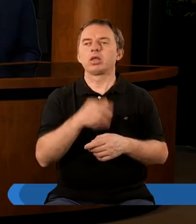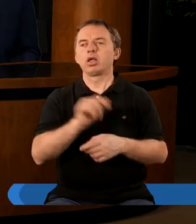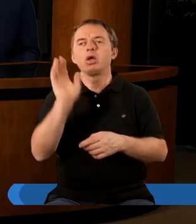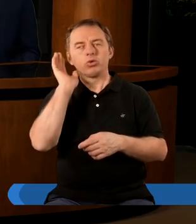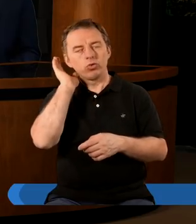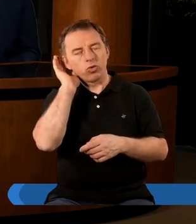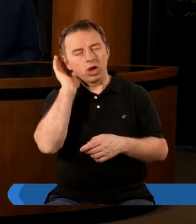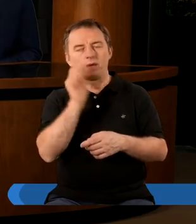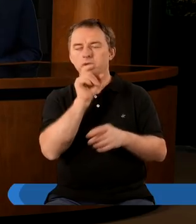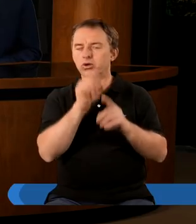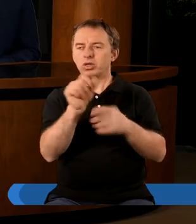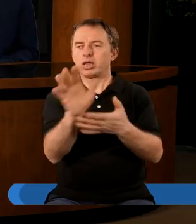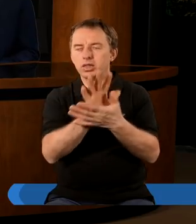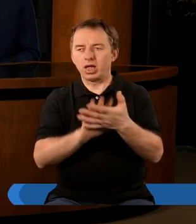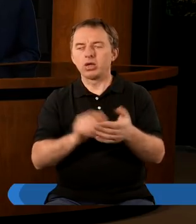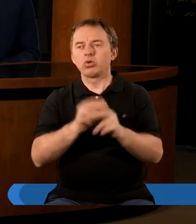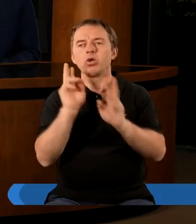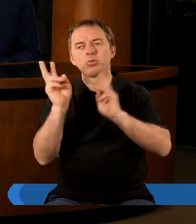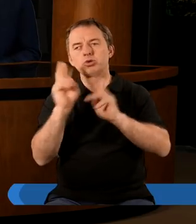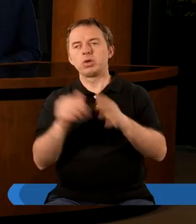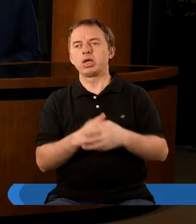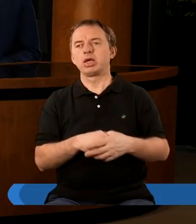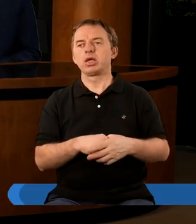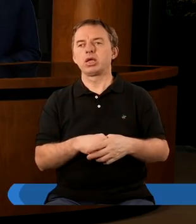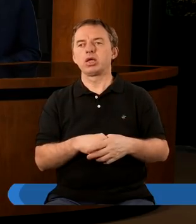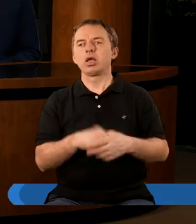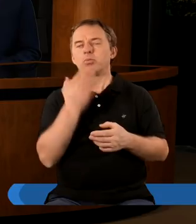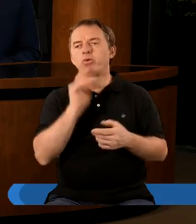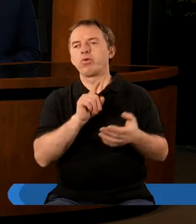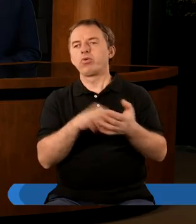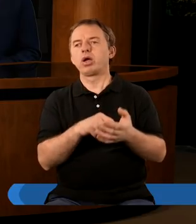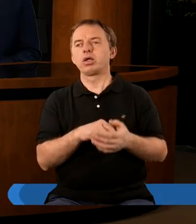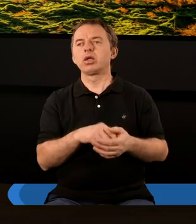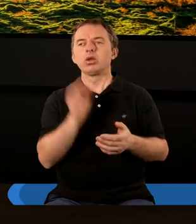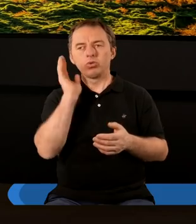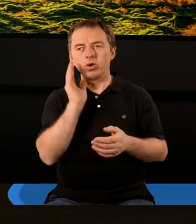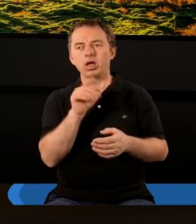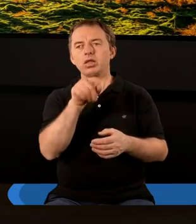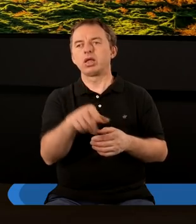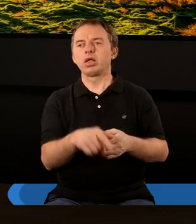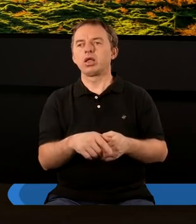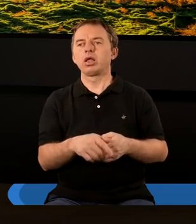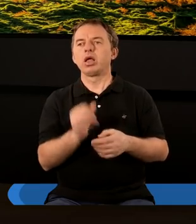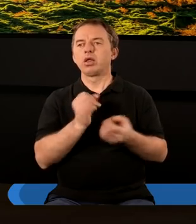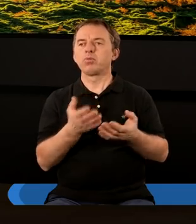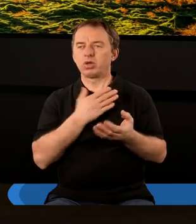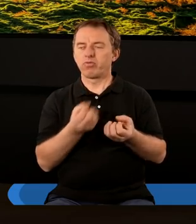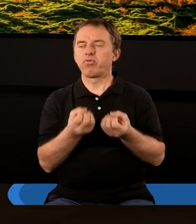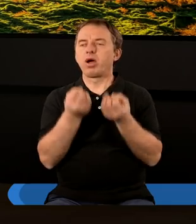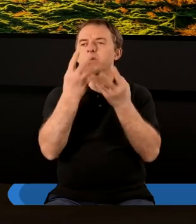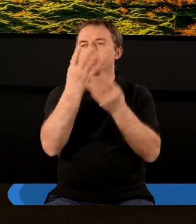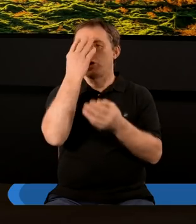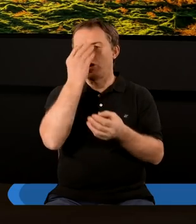tak wsłuchamy się w ten tekst, jak on brzmi. No i właśnie, kiedy słuchamy, to tworzy nam pewien obraz.